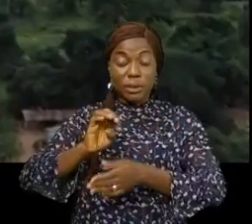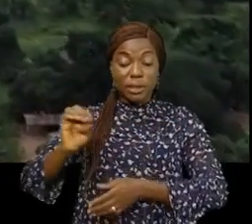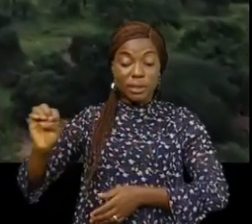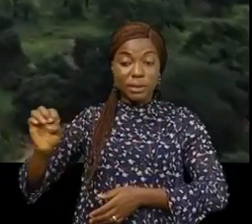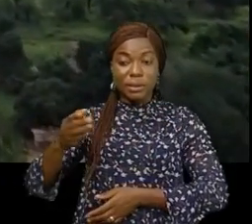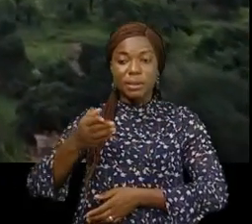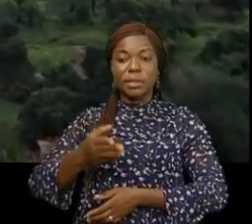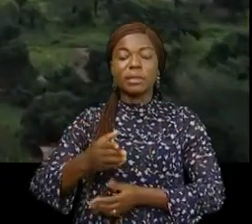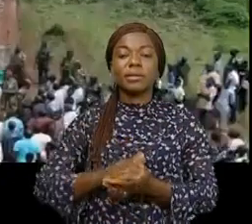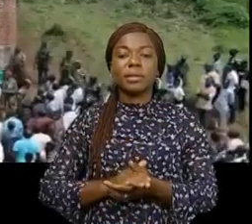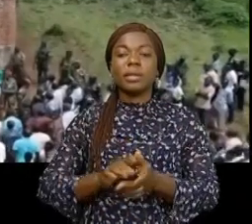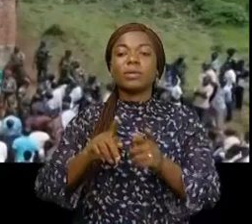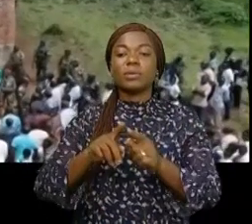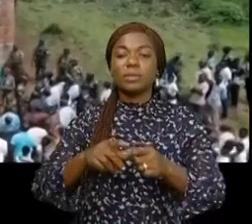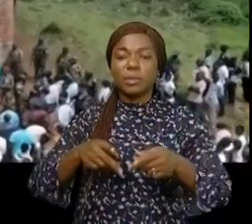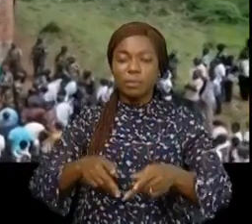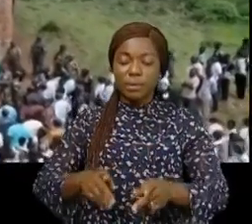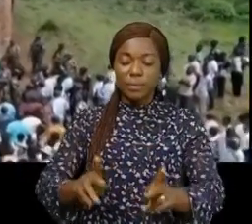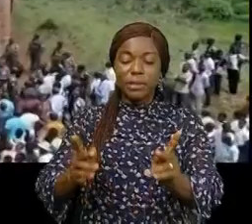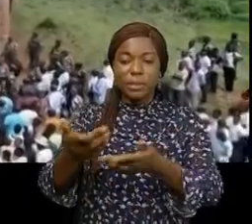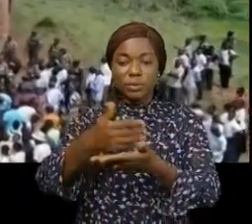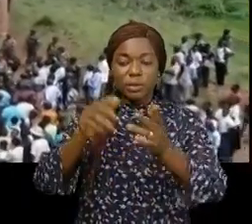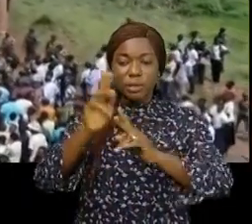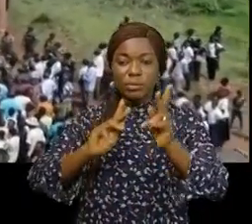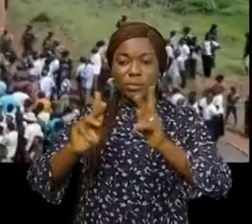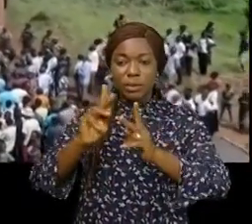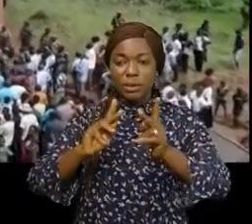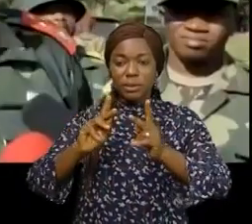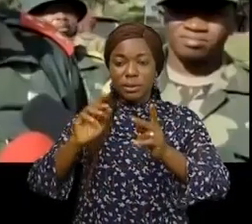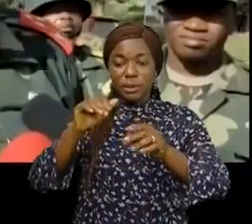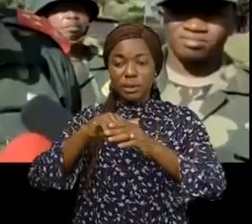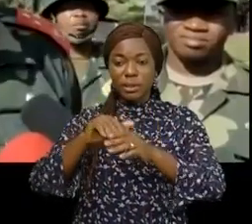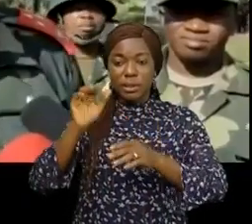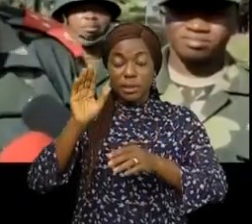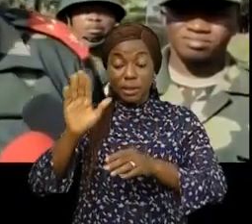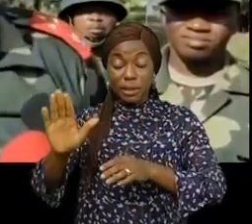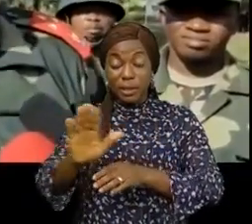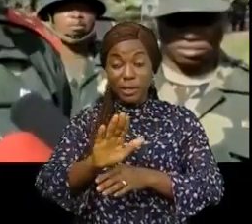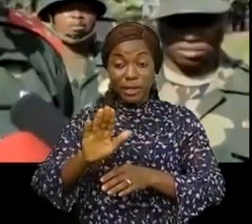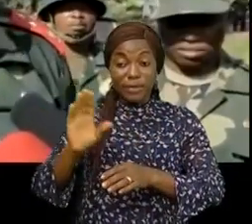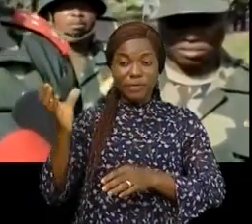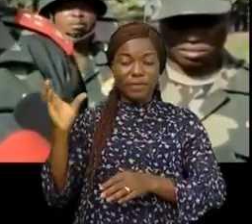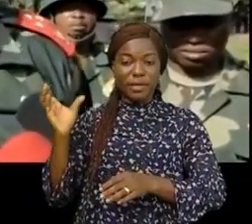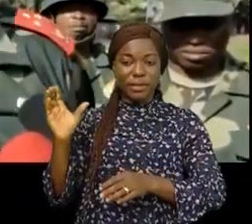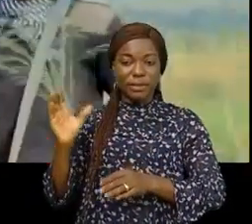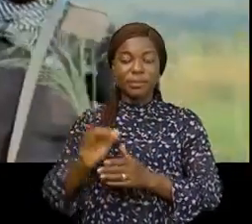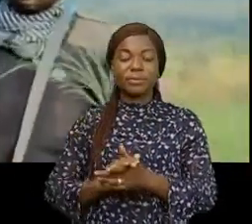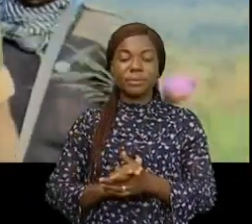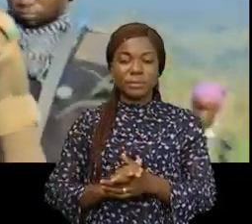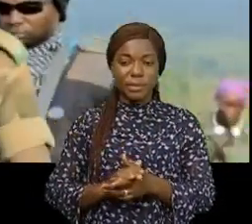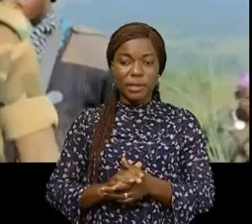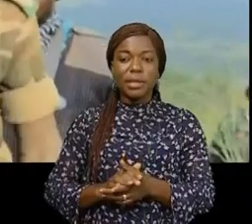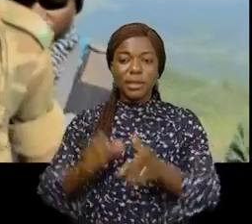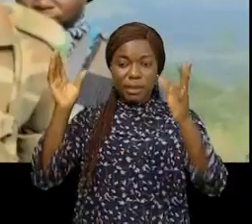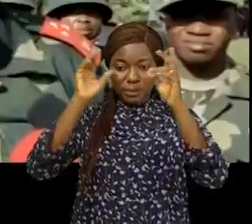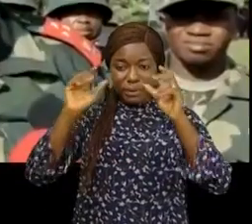cette partie de l'Itoury afin de permettre les retours de la population dans leur village. Parce que le commandant suprême qui avait toutes ces informations